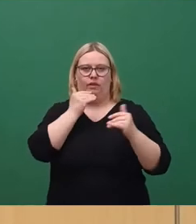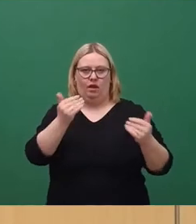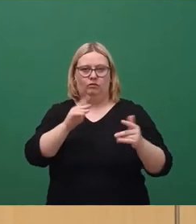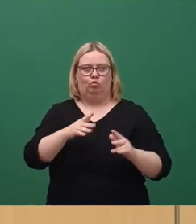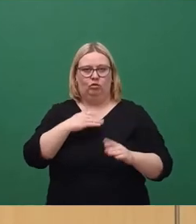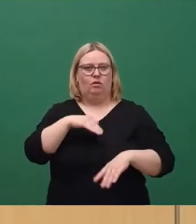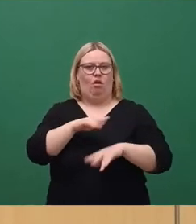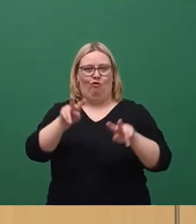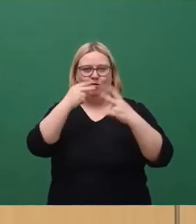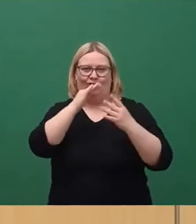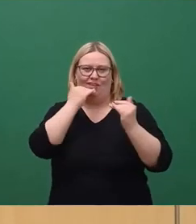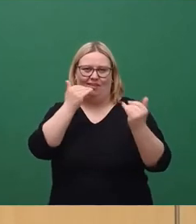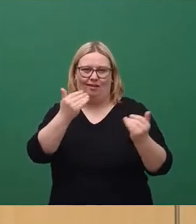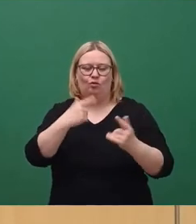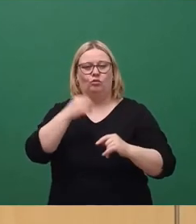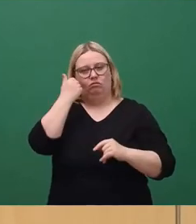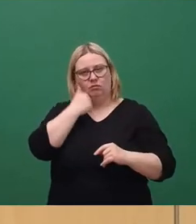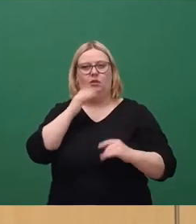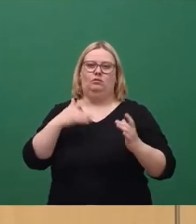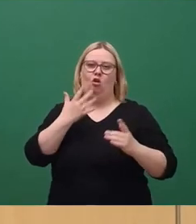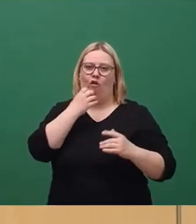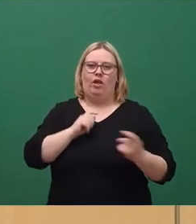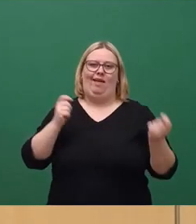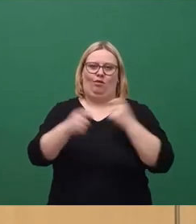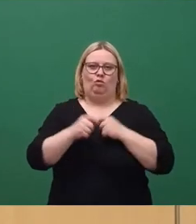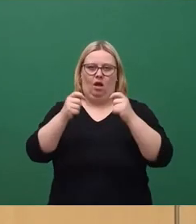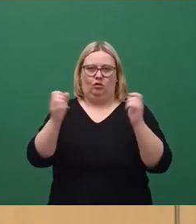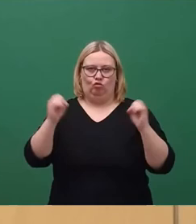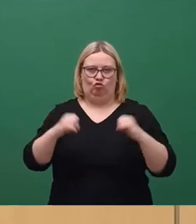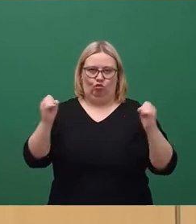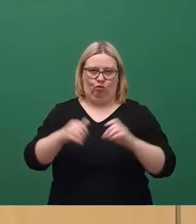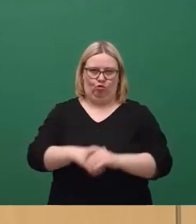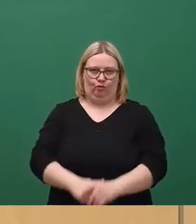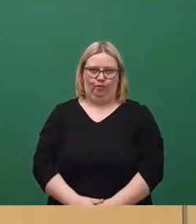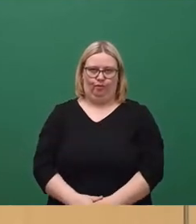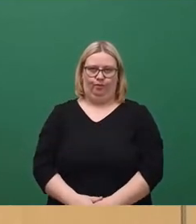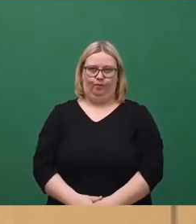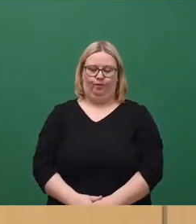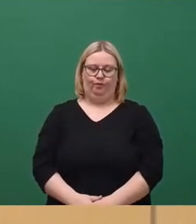Aufmerksamkeit und bitte um Zustimmung des Änderungsantrags in der vorliegenden Form. Vielen Dank.